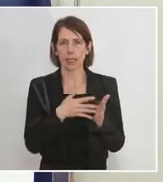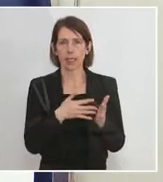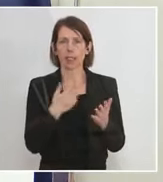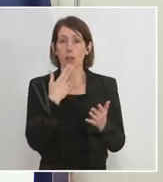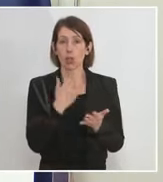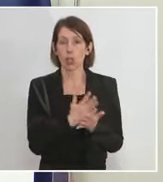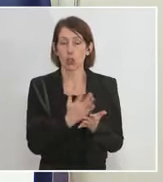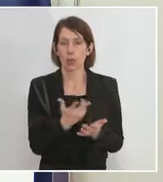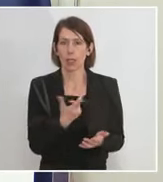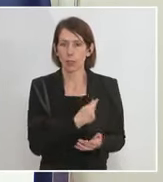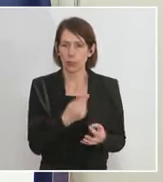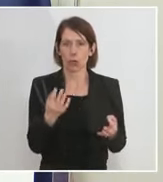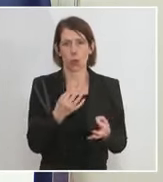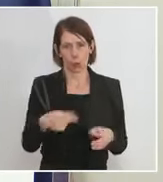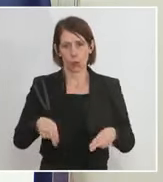Idealfall auch geimpft sind.